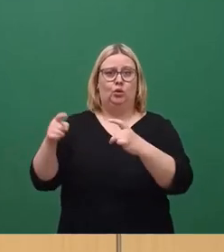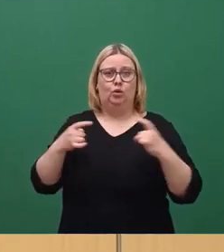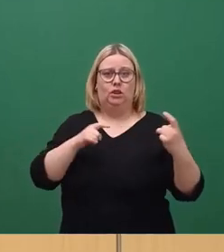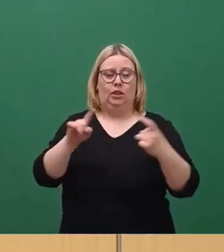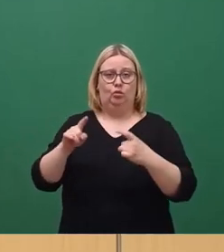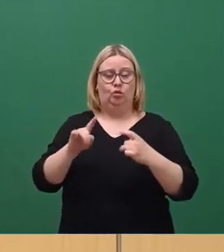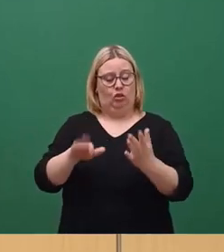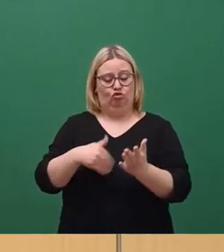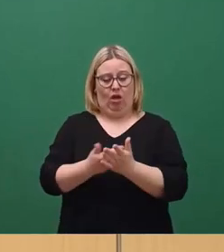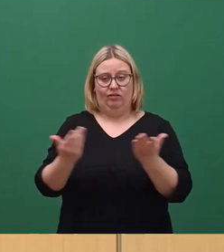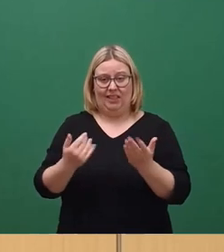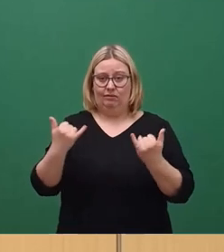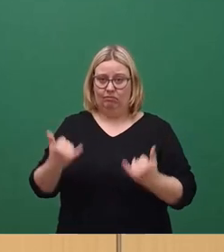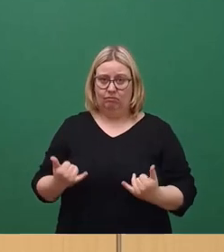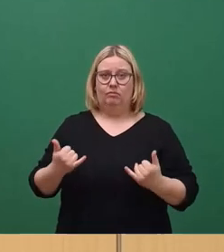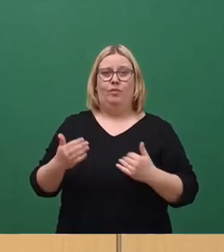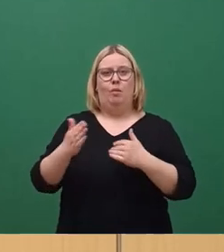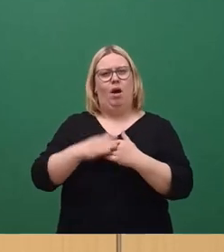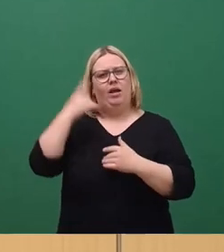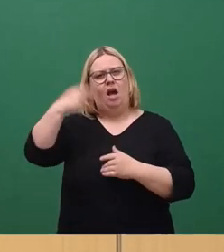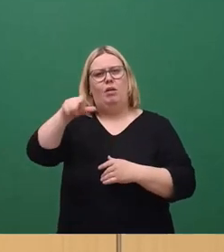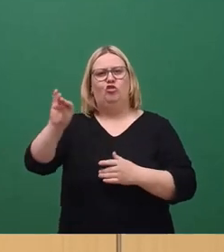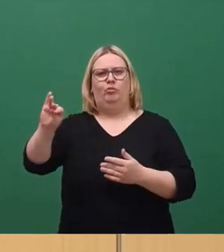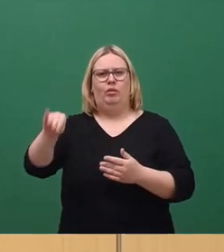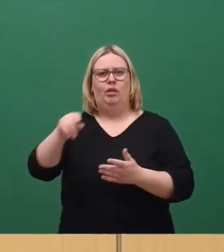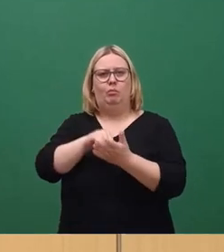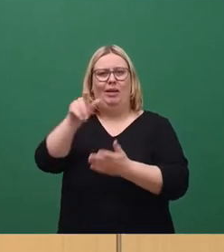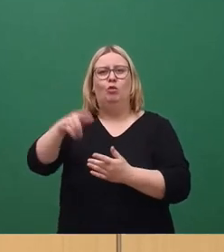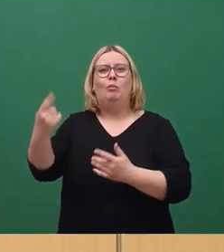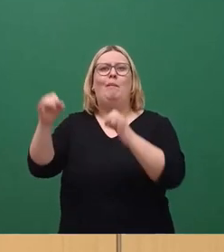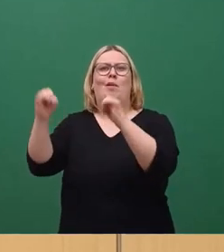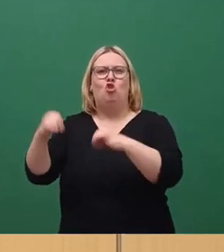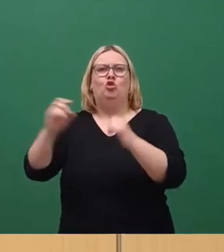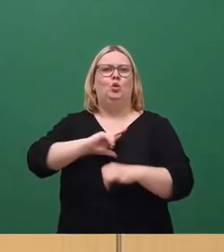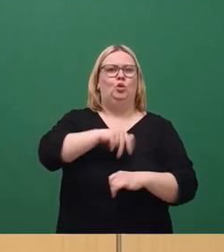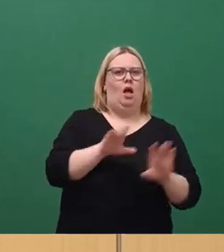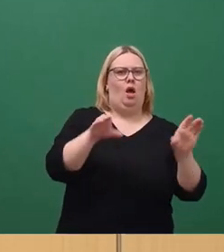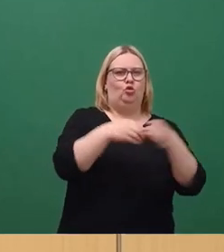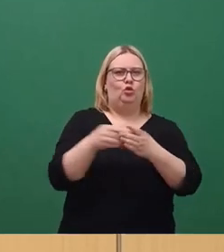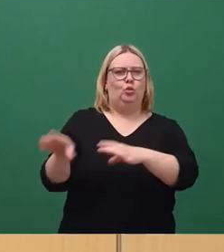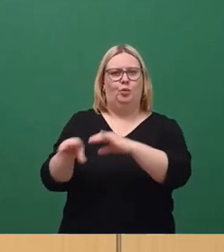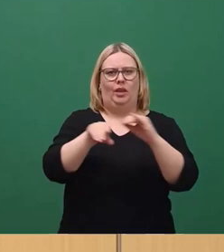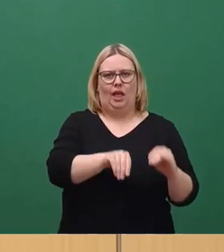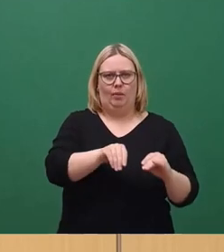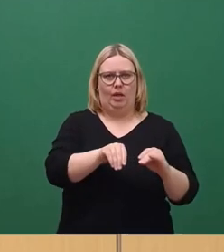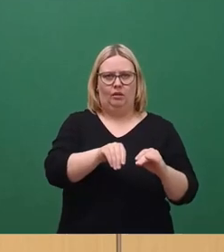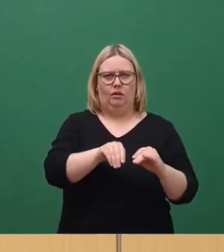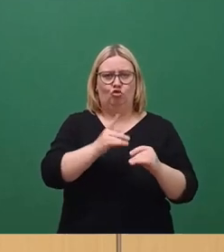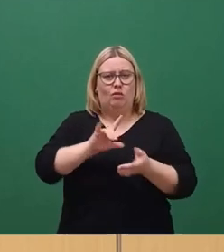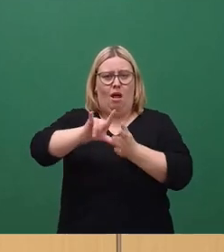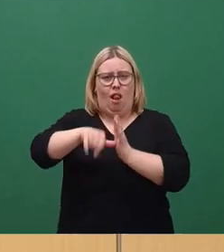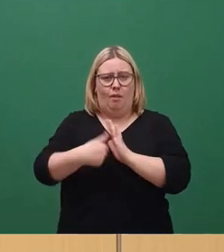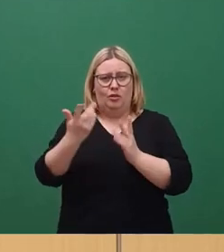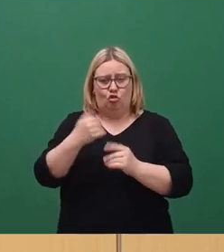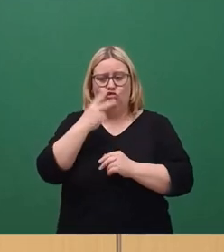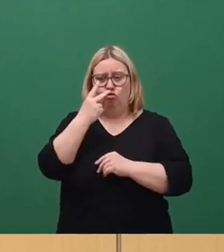entstanden, das, was der Beirat für Menschen mit Behinderung beschlossen hat und was der Sozialausschuss übernommen hat, bereits nach einem halben Jahr zu